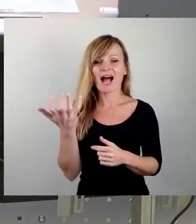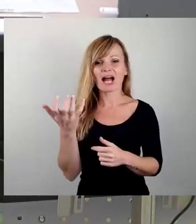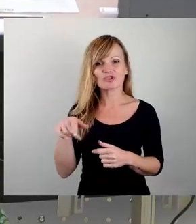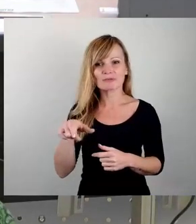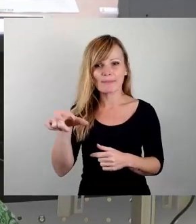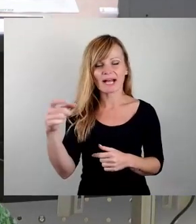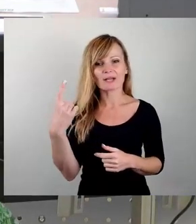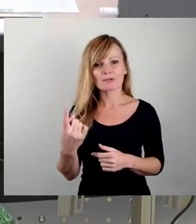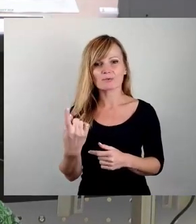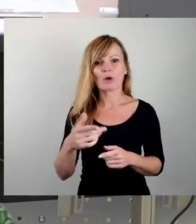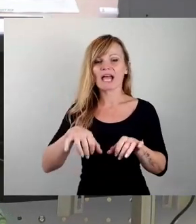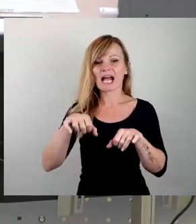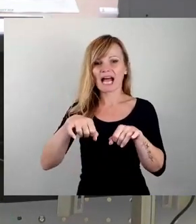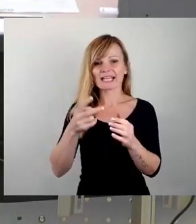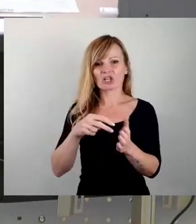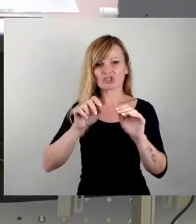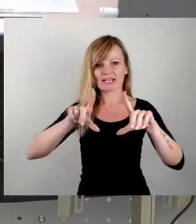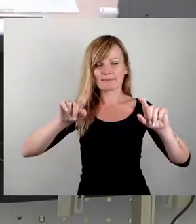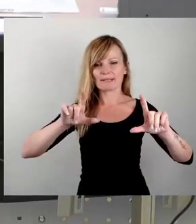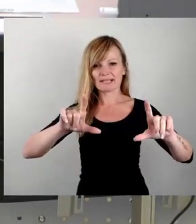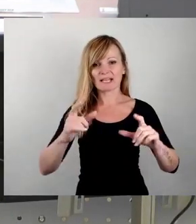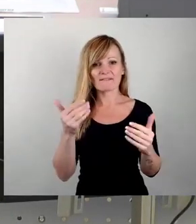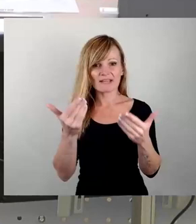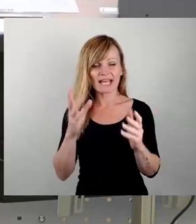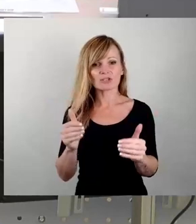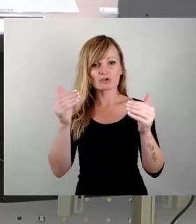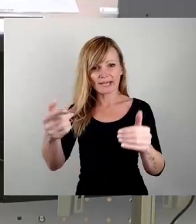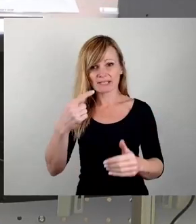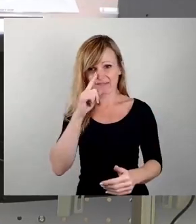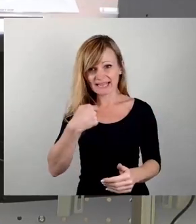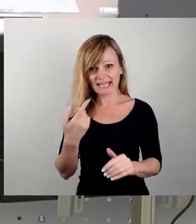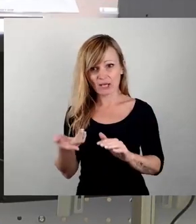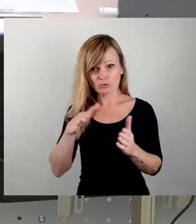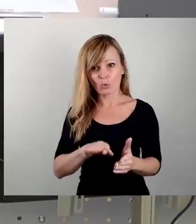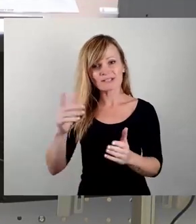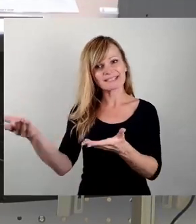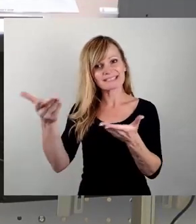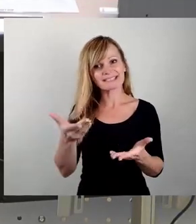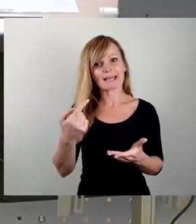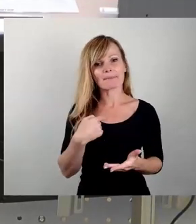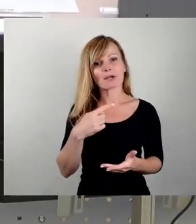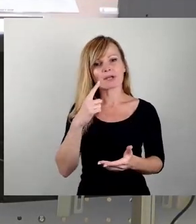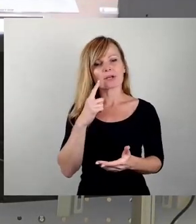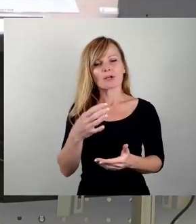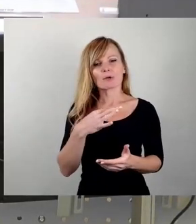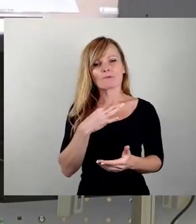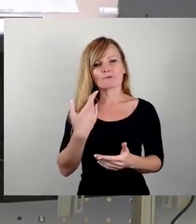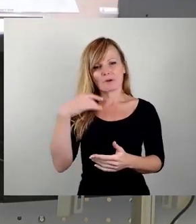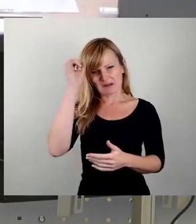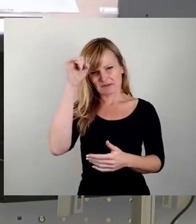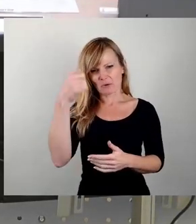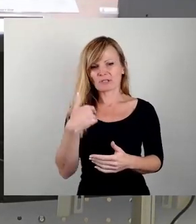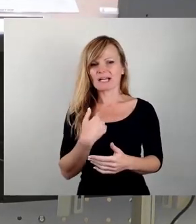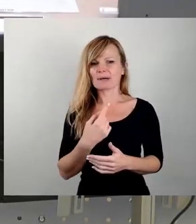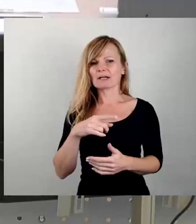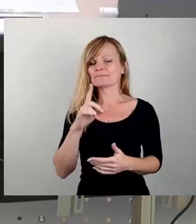Reiterstandbild oder sowas, was Sie mir dann vielleicht mal später nach meinem Ableben zudenken, das halte ich doch für ziemlich abstrus. Und ich denke mal, es